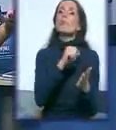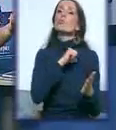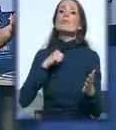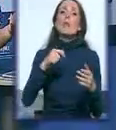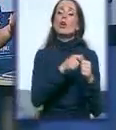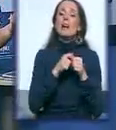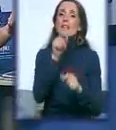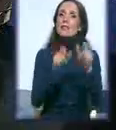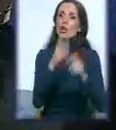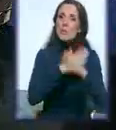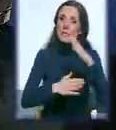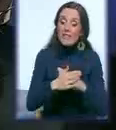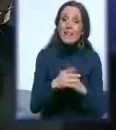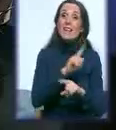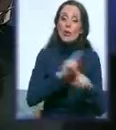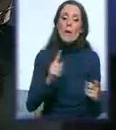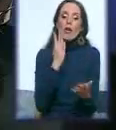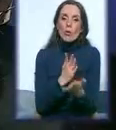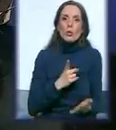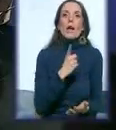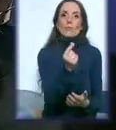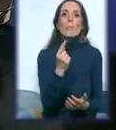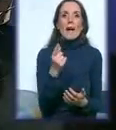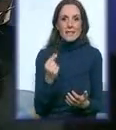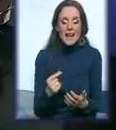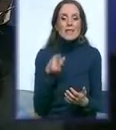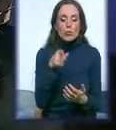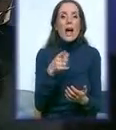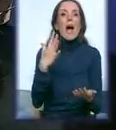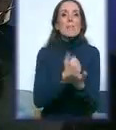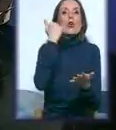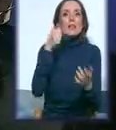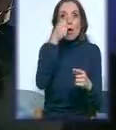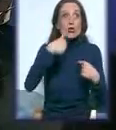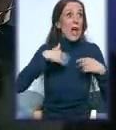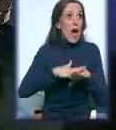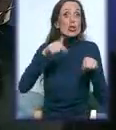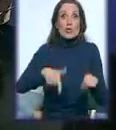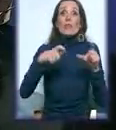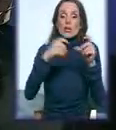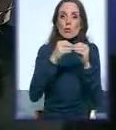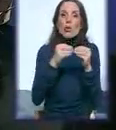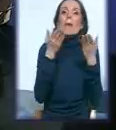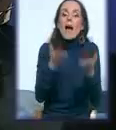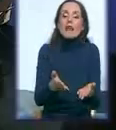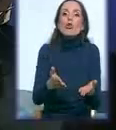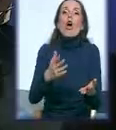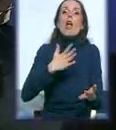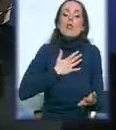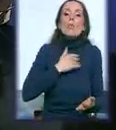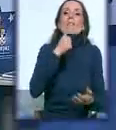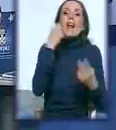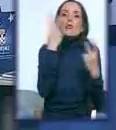već da se kroz sto partnerstva postigne ono što i ja ovde osjećam, a to je ljubav i veliko razumevanje za svaku bitku